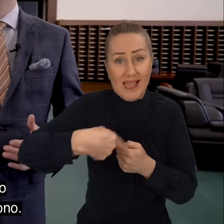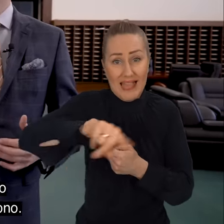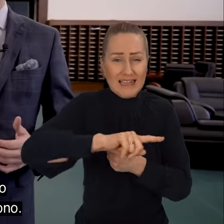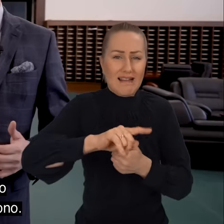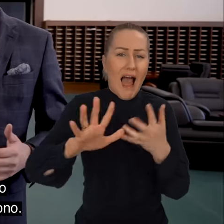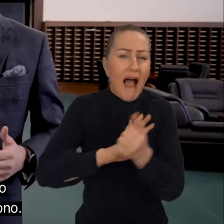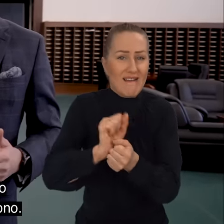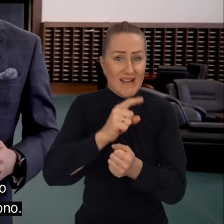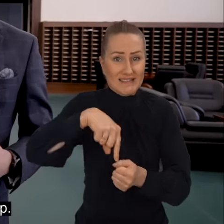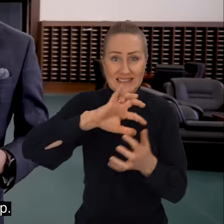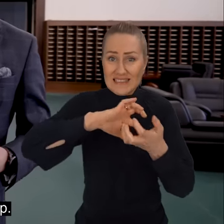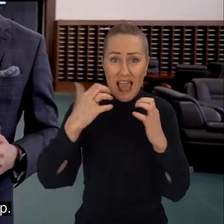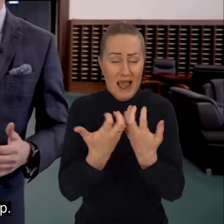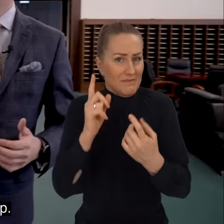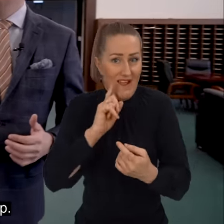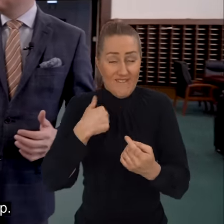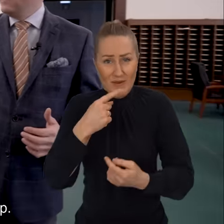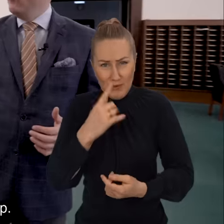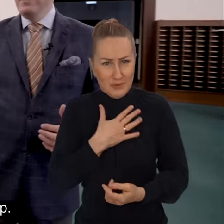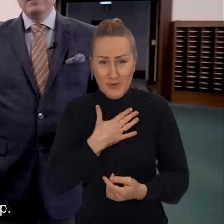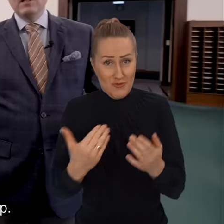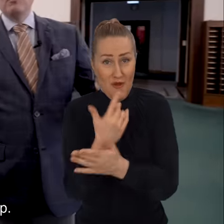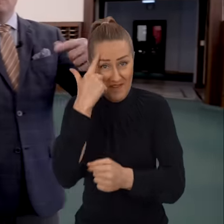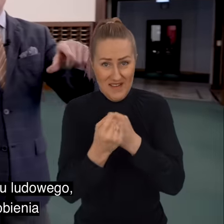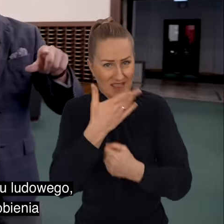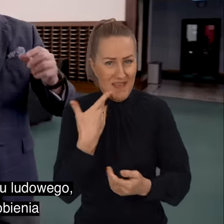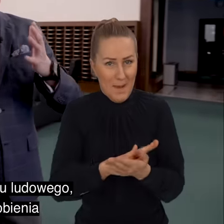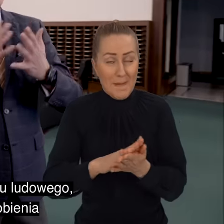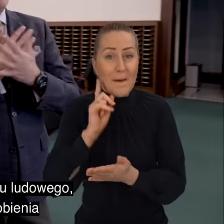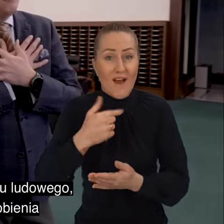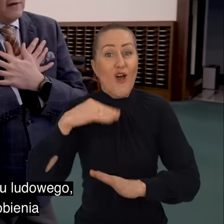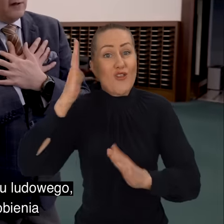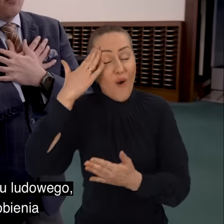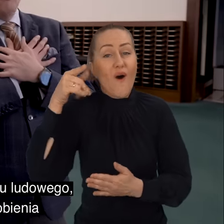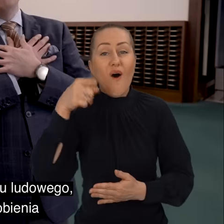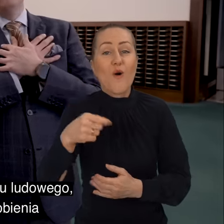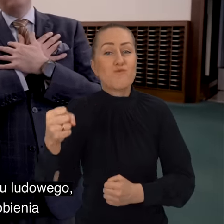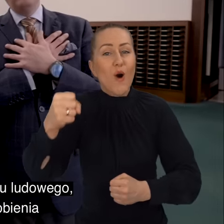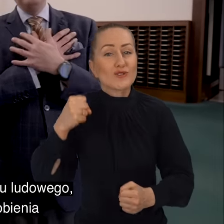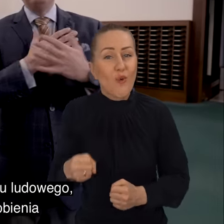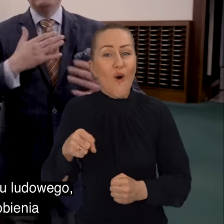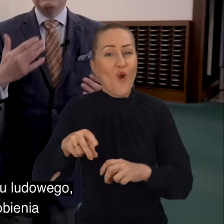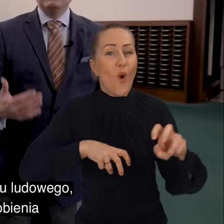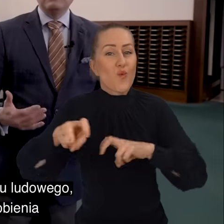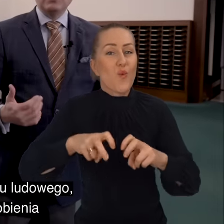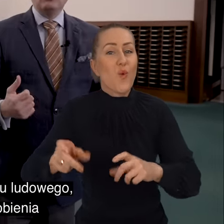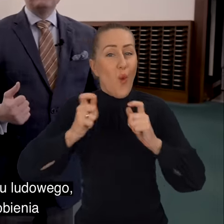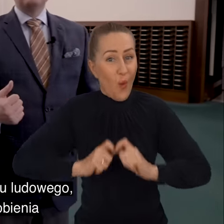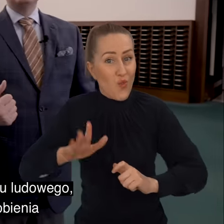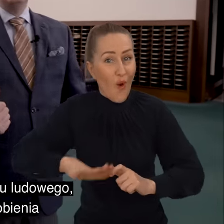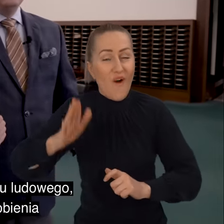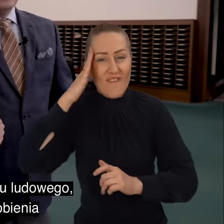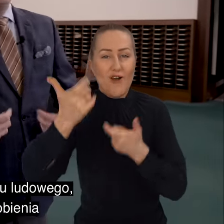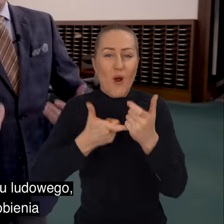Sejmu, to też nic nowego nie wymyślono. Ja się dowiedziałem z waszych materiałów, że na przykład posłowie mojego umiłowanego ruchu ludowego mieli taki zwyczaj